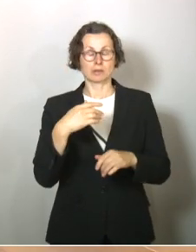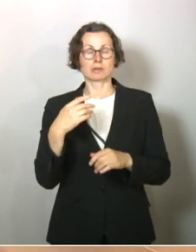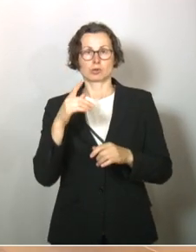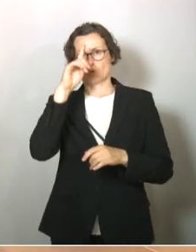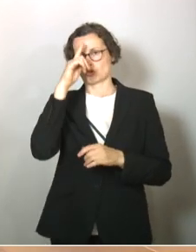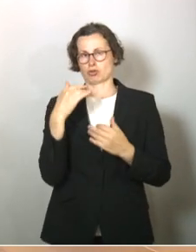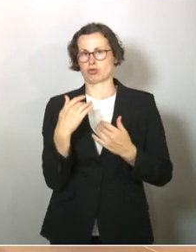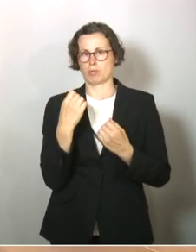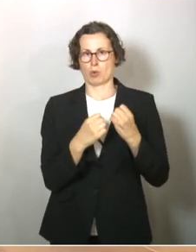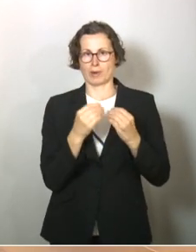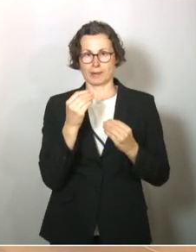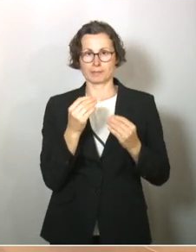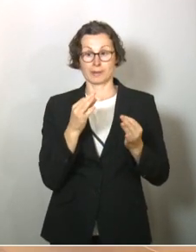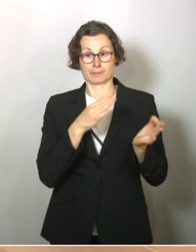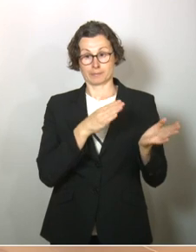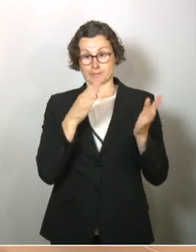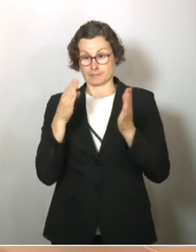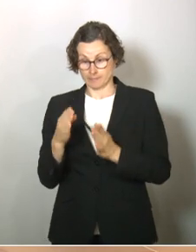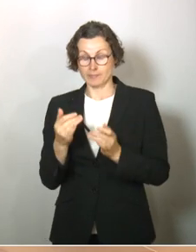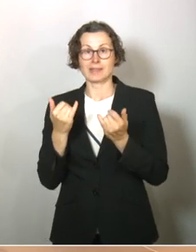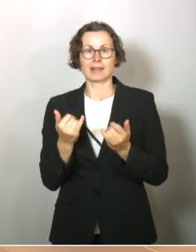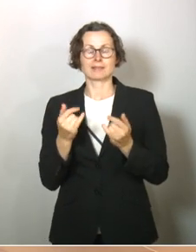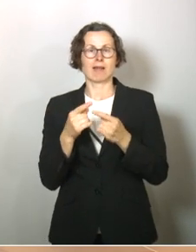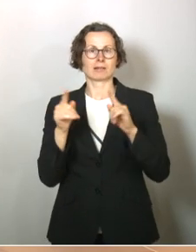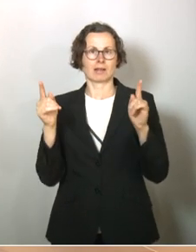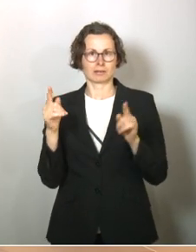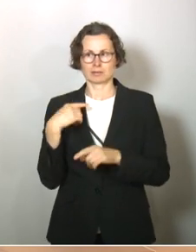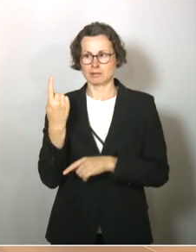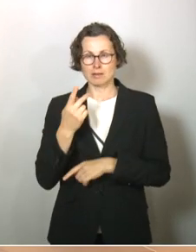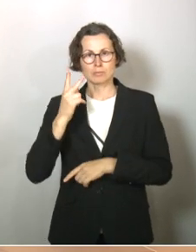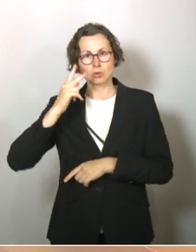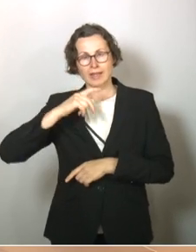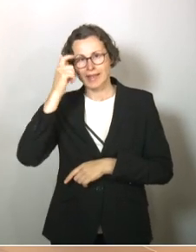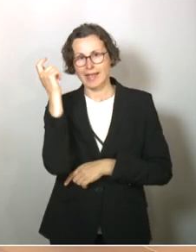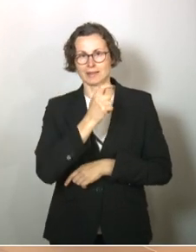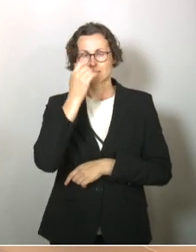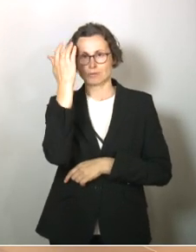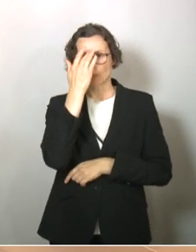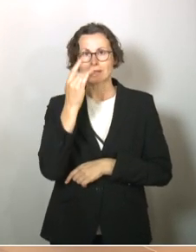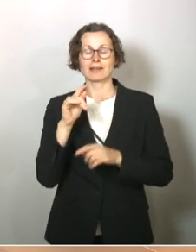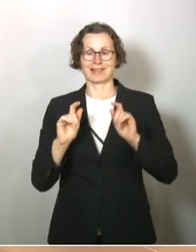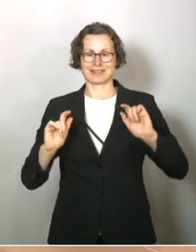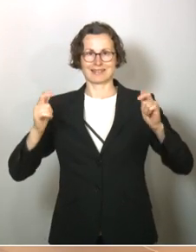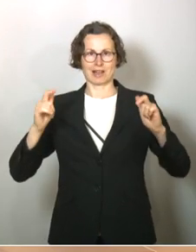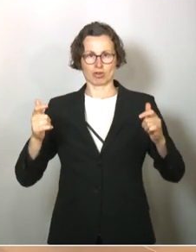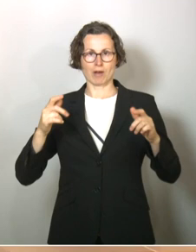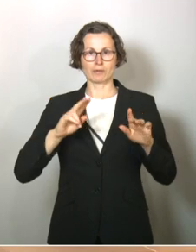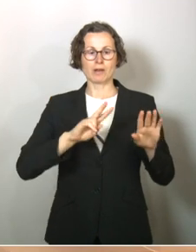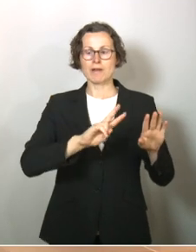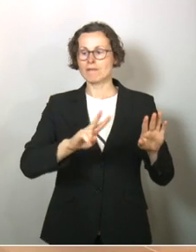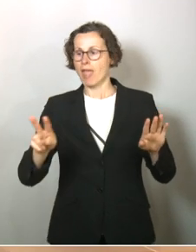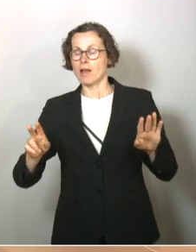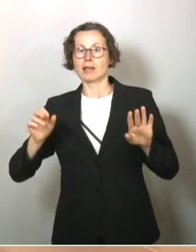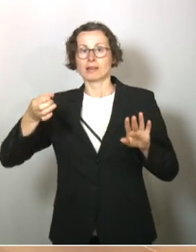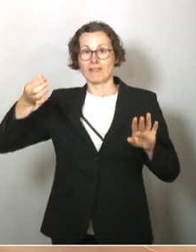Jetzt gab es eine andere Kommunikation. Wir sollten die Frage ernsthaft stellen, worauf kann die Gesellschaft verzichten, worauf